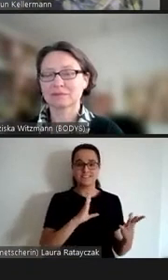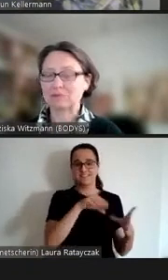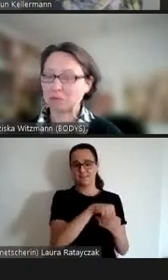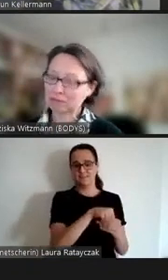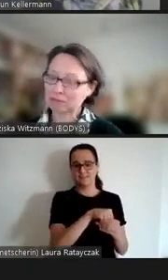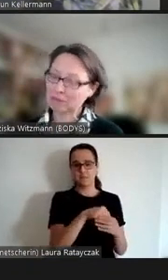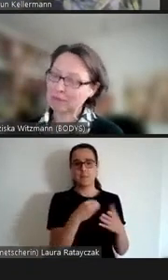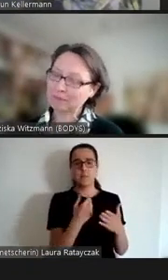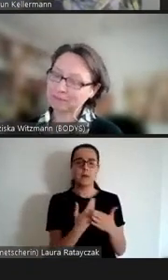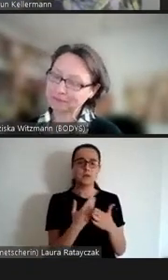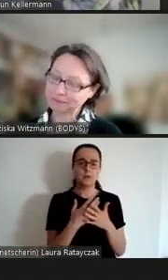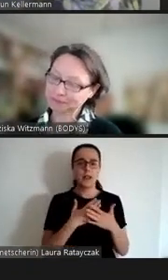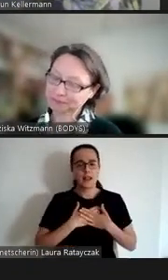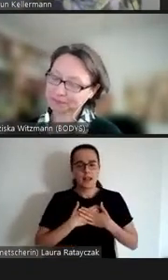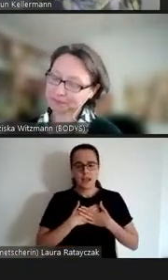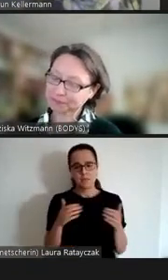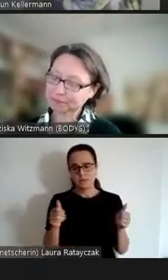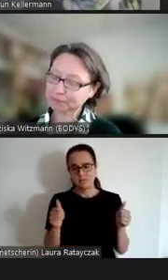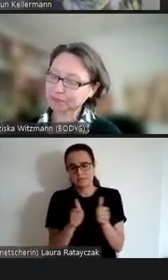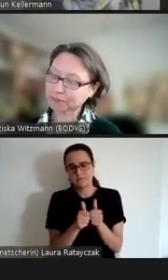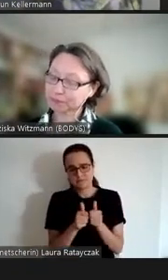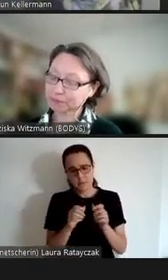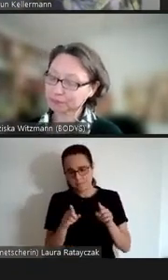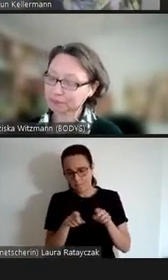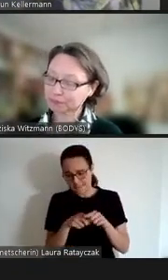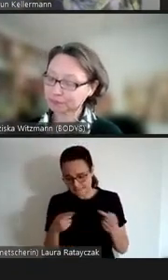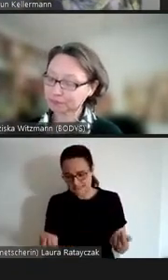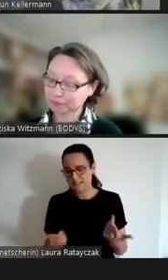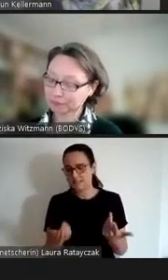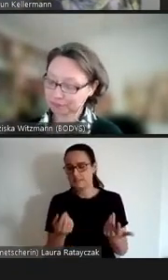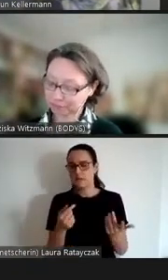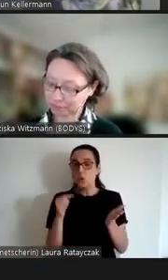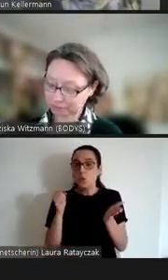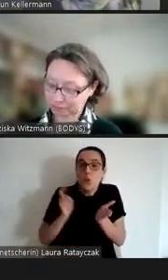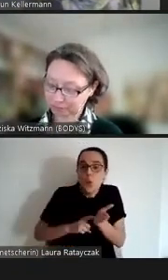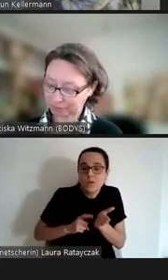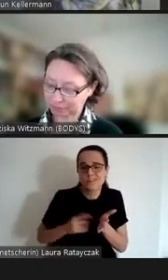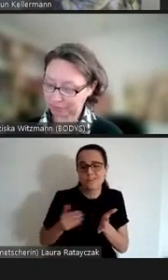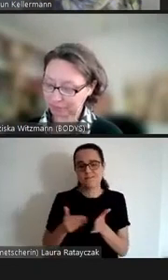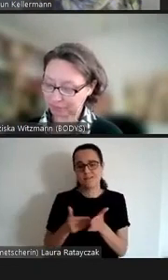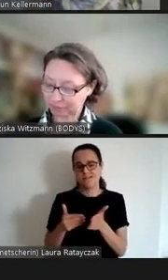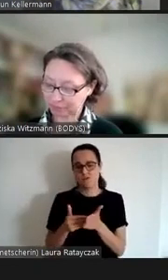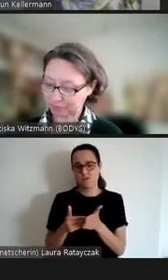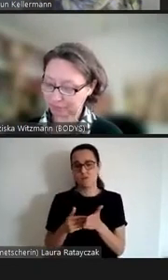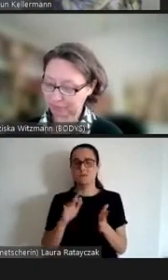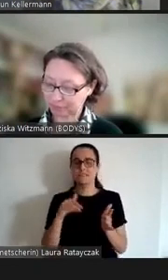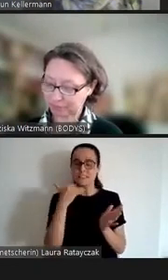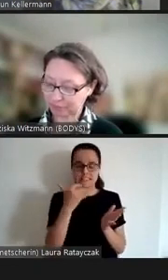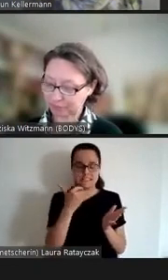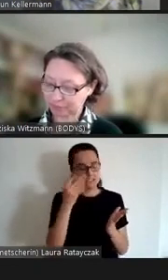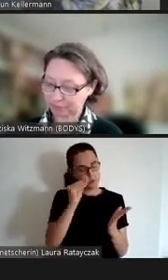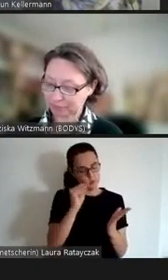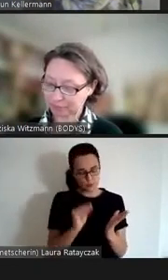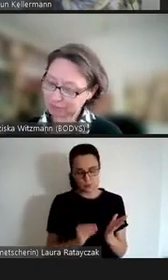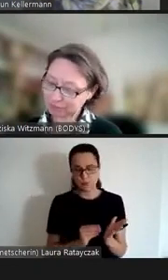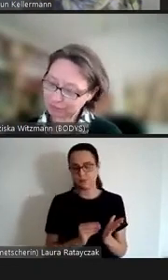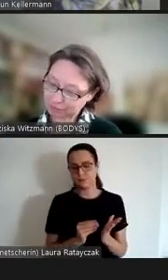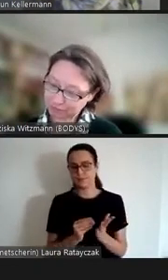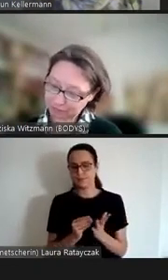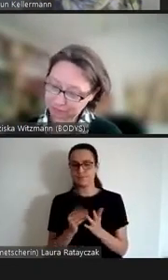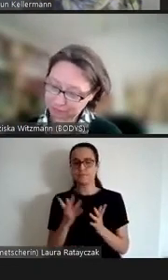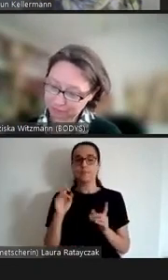Liebe der dann eben erzählerisch abgearbeitet werden muss